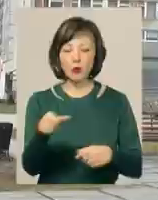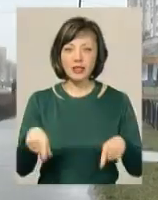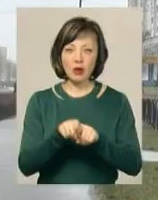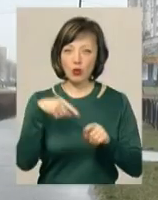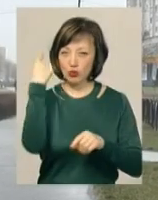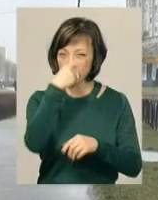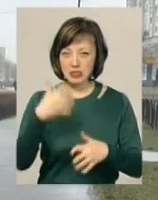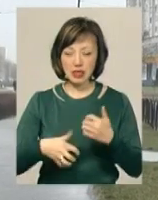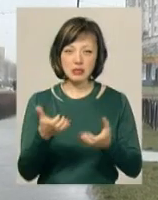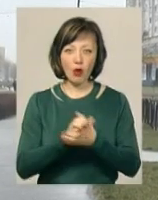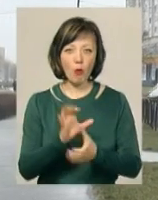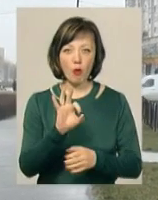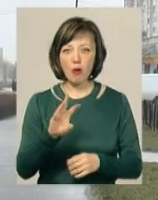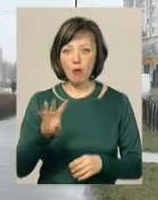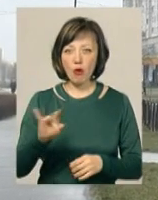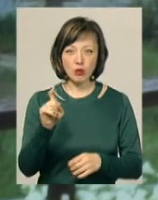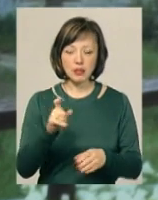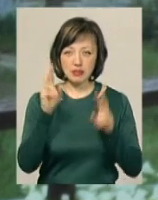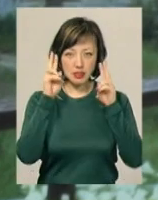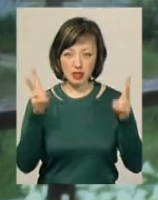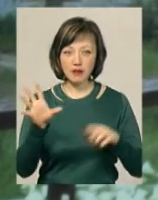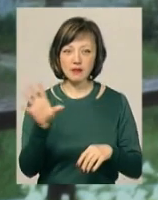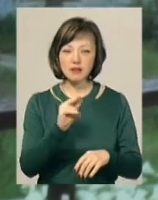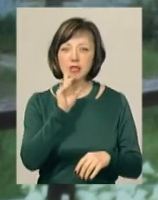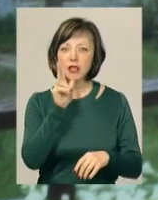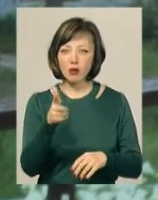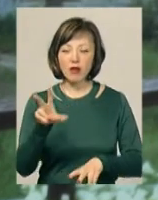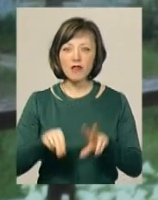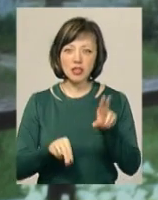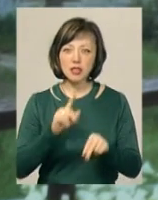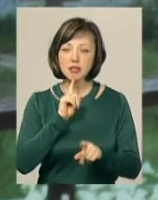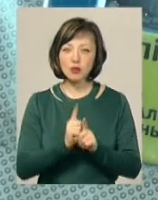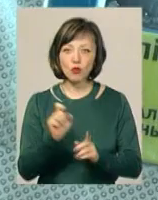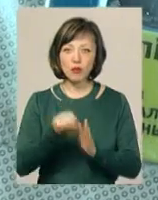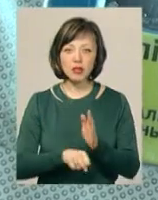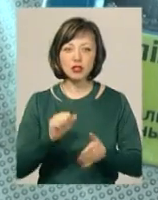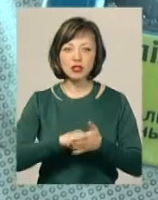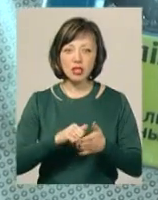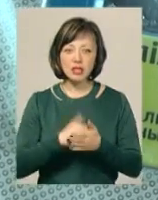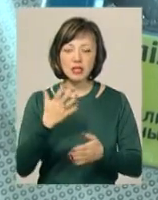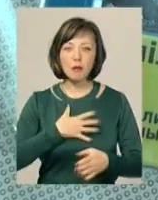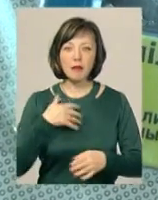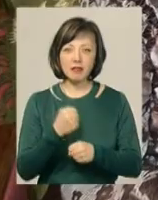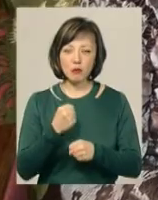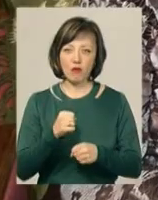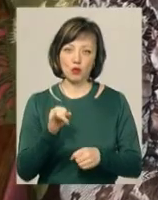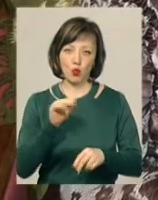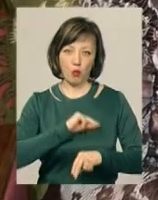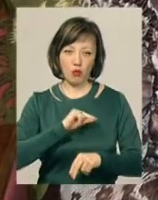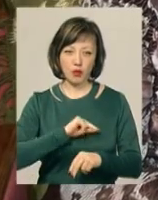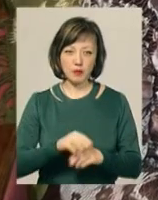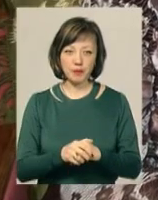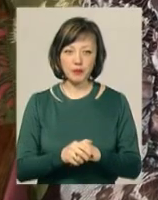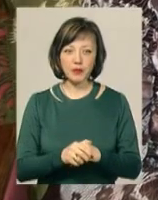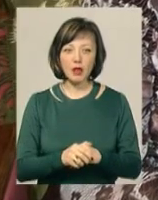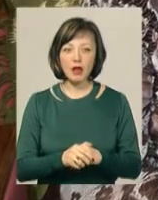зовнішністю серед знайомих Ольги Мороз не знає. Та всі три роки вважає, сестру вбили через її принциповість у роботі. Вона писала